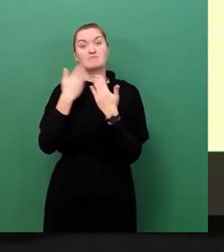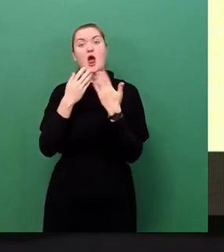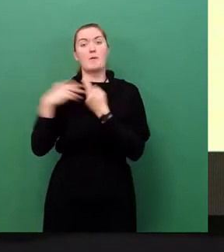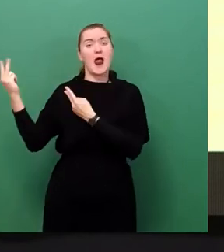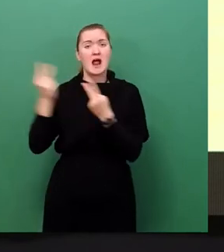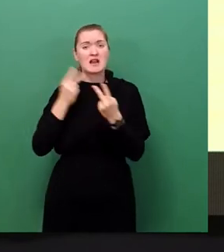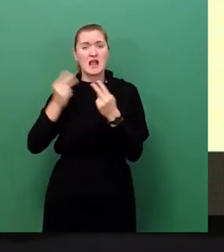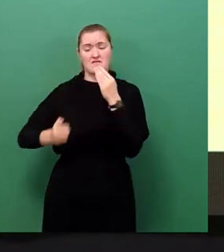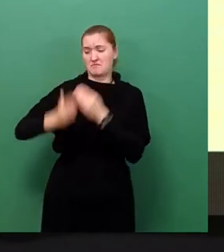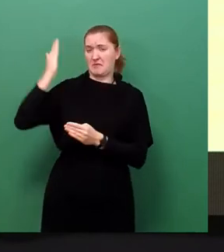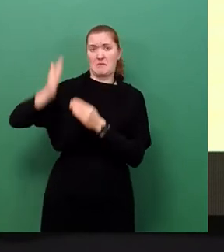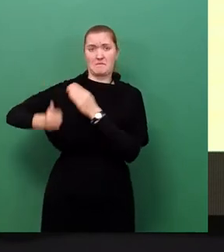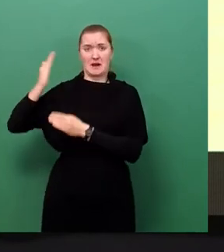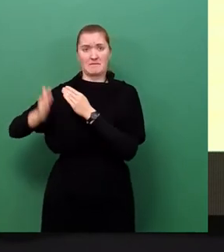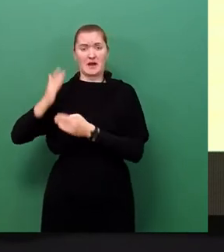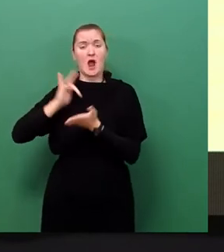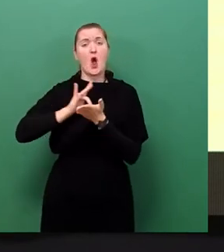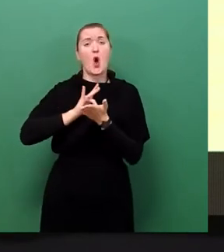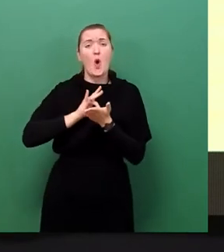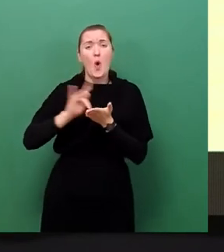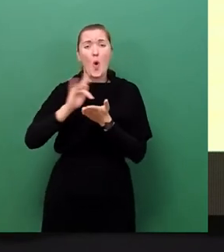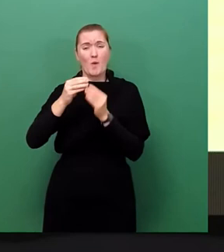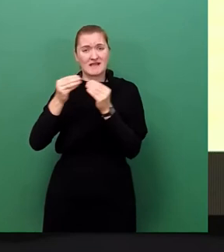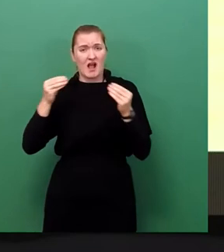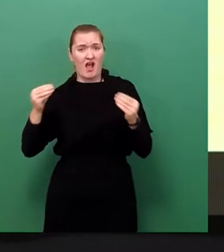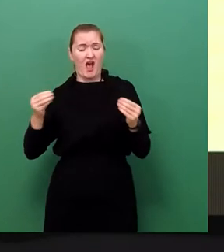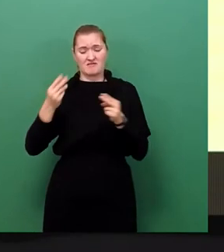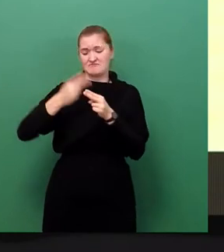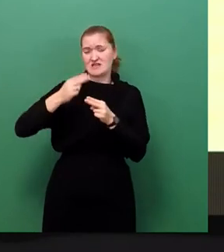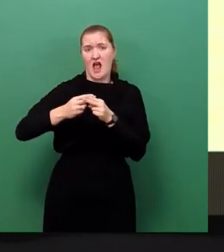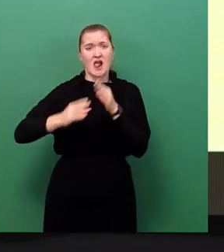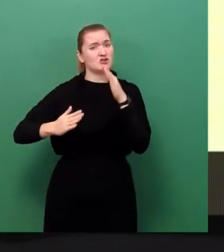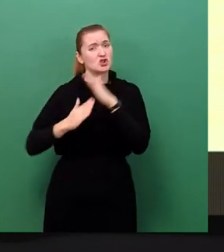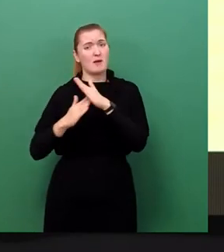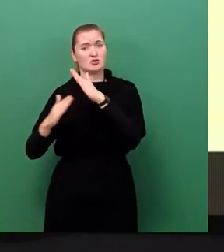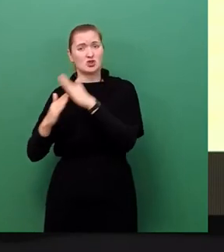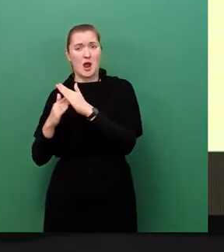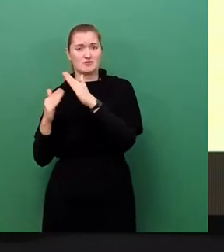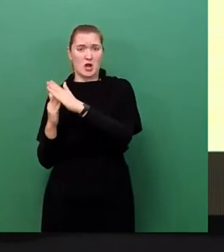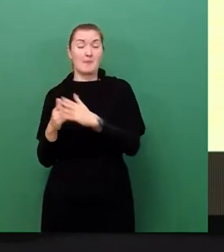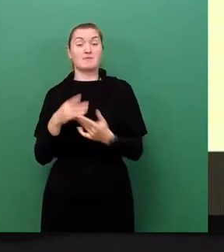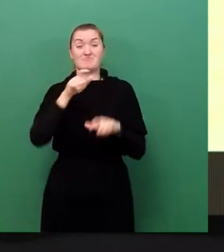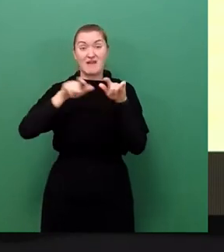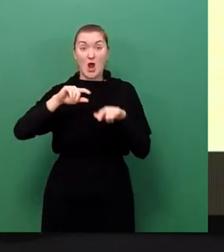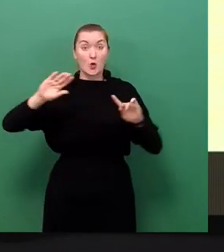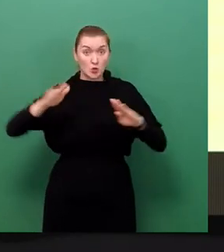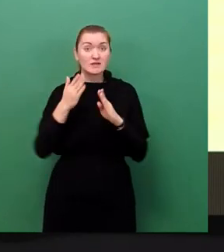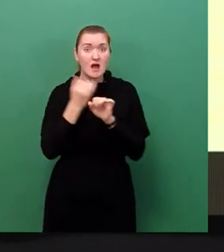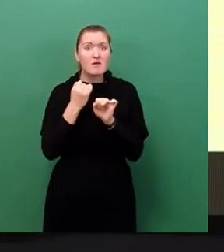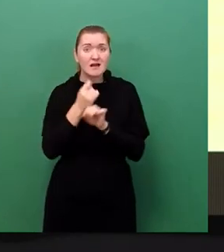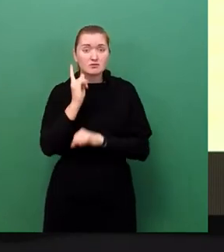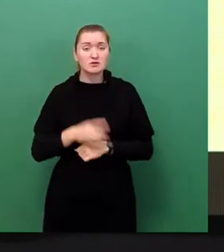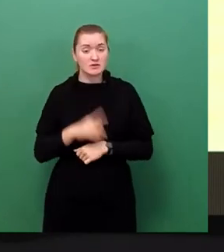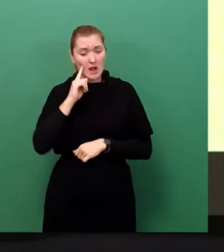wie Rohmaterialproduktion im Kunststoff- und Metallbereich stillstehen und wie Menschen in Kurzarbeit gehen. Und ich verspreche und ich garantiere Ihnen, das wird in den nächsten